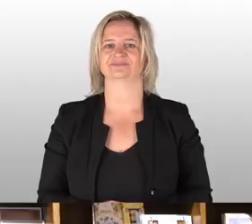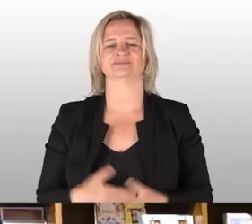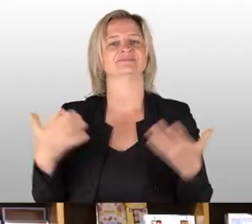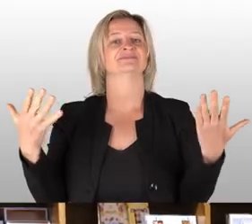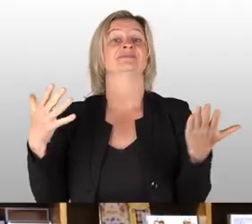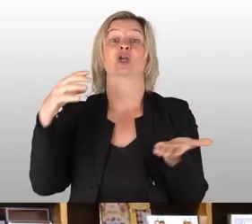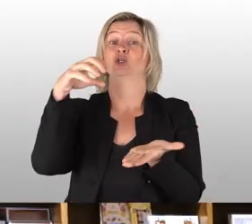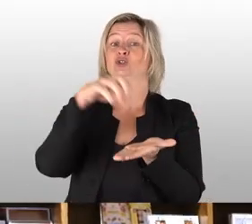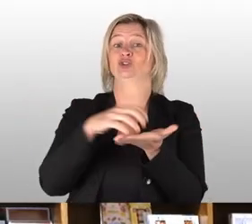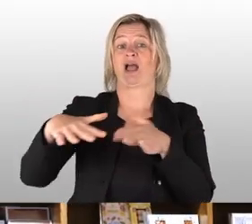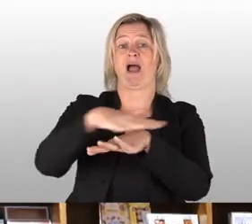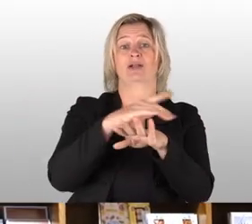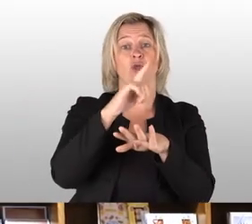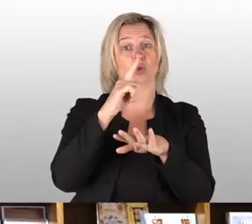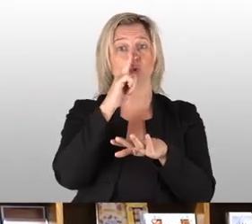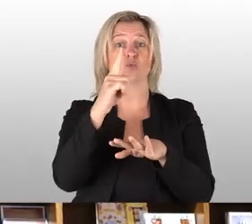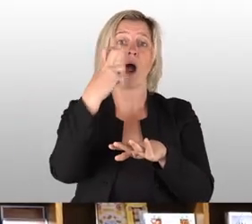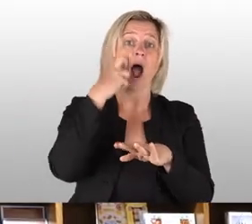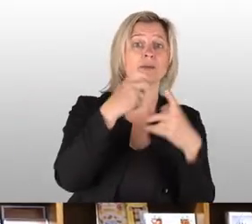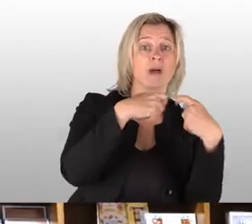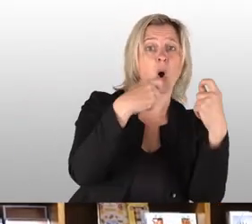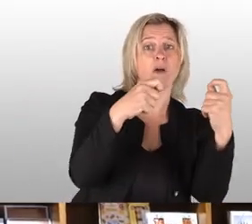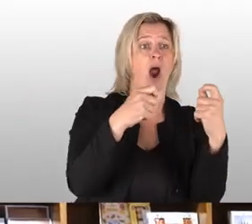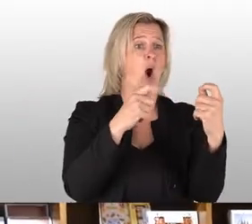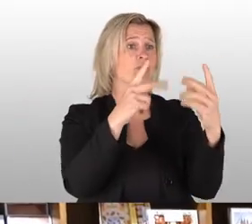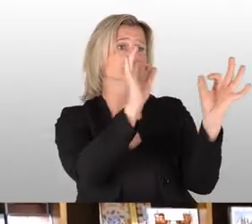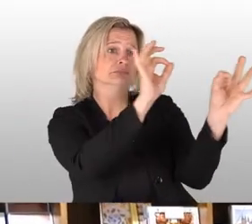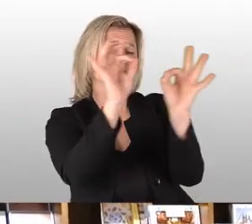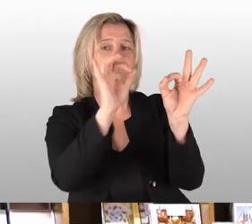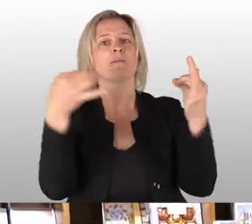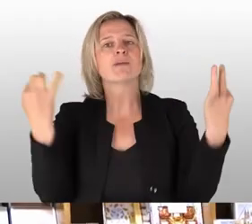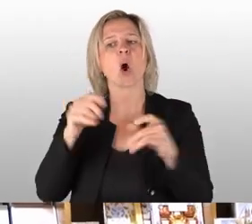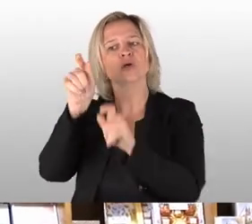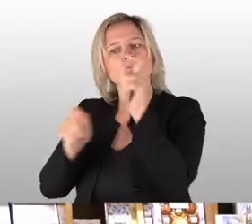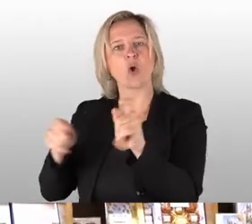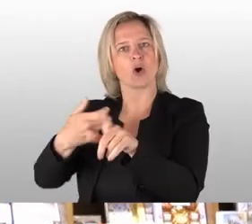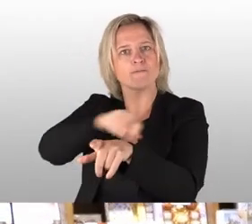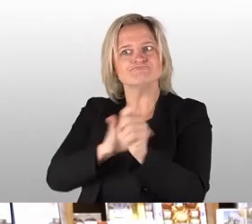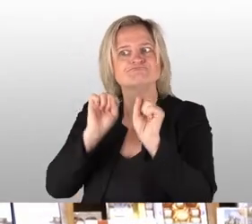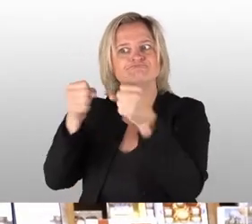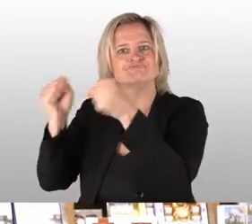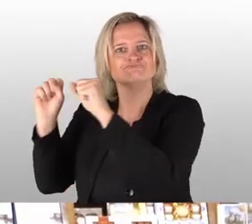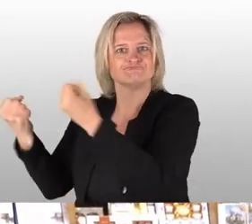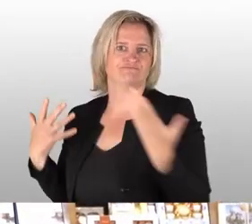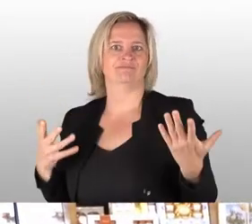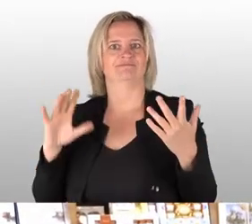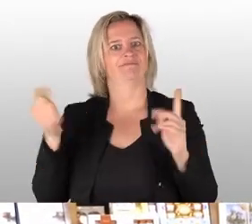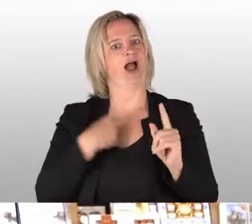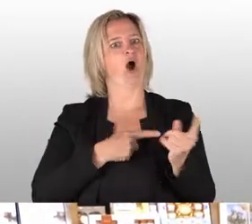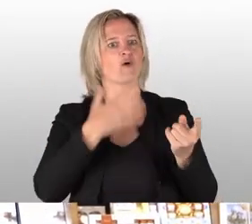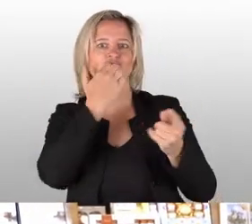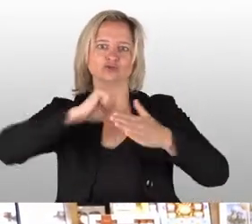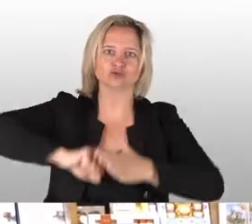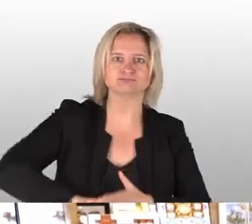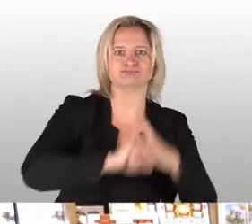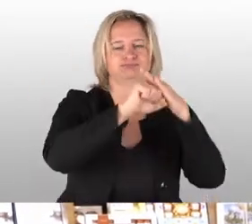Eine Stadt lebt natürlich nicht nur von alten Bauwerken und Sehenswürdigkeiten. Da gehören auch viele eifrige Menschen und Bürger mit hinein, die die Geschicke der Stadt